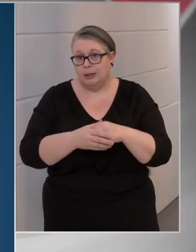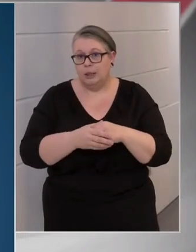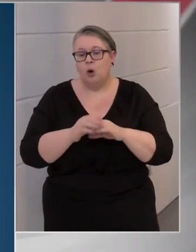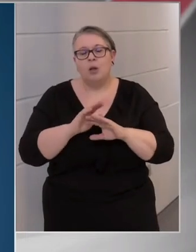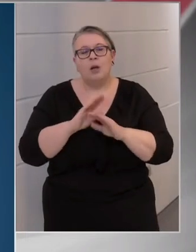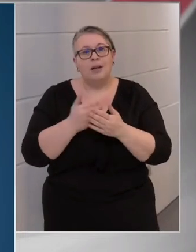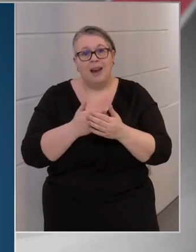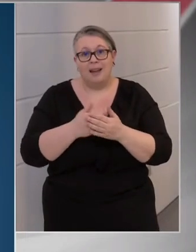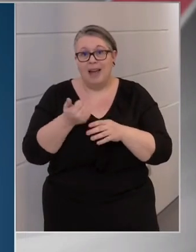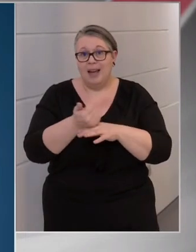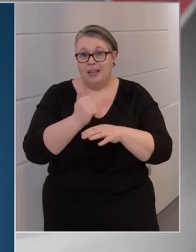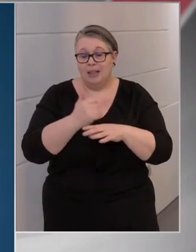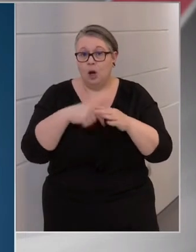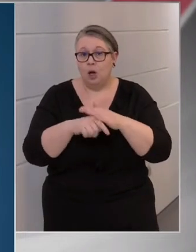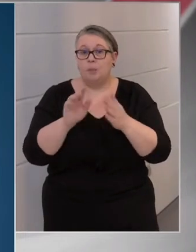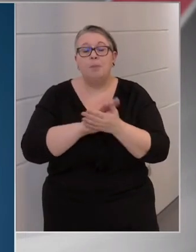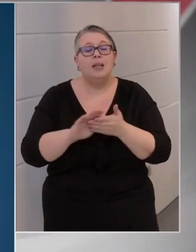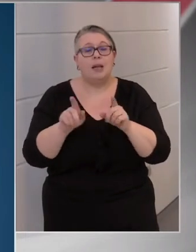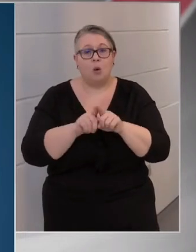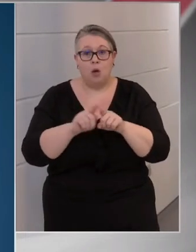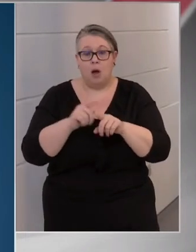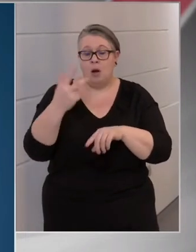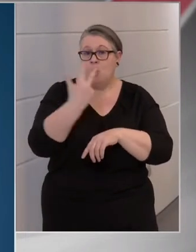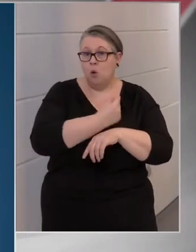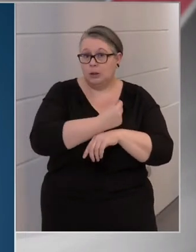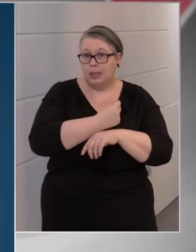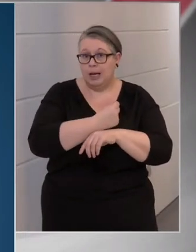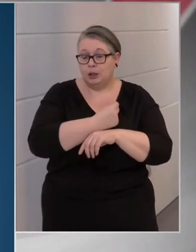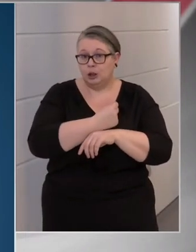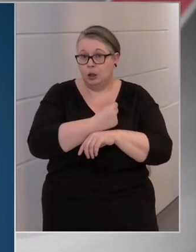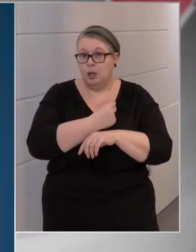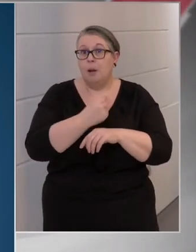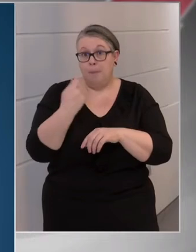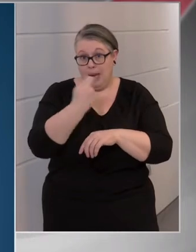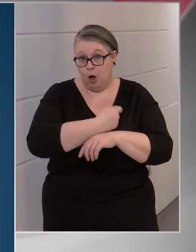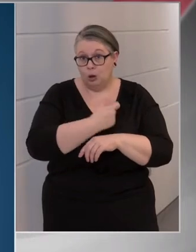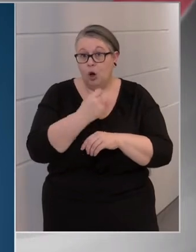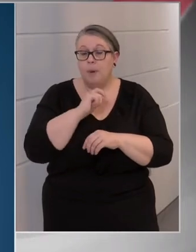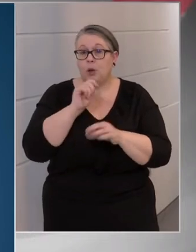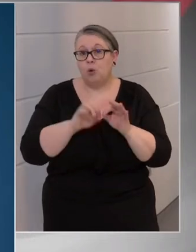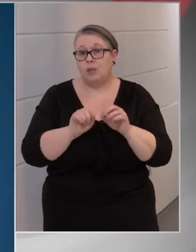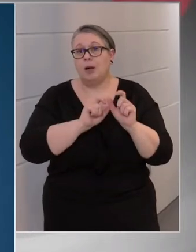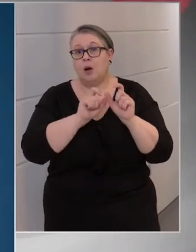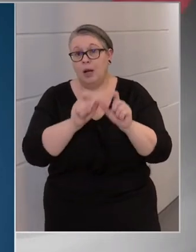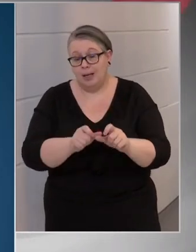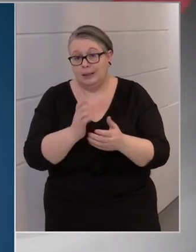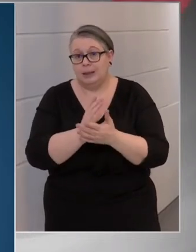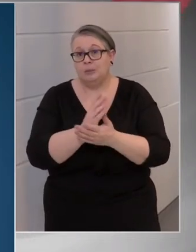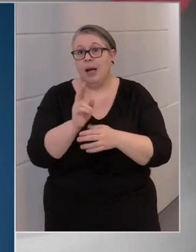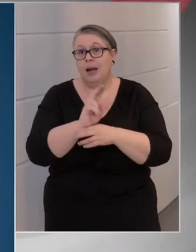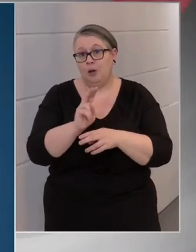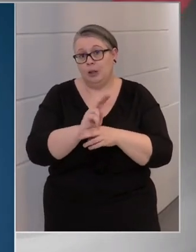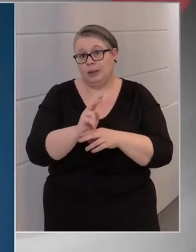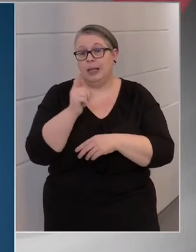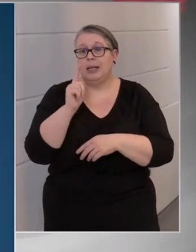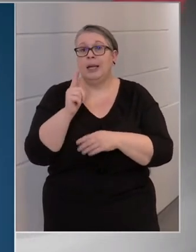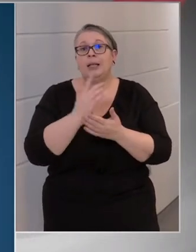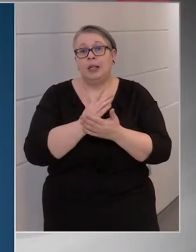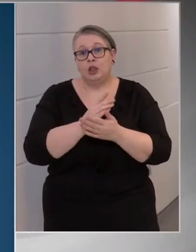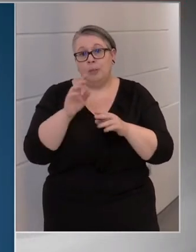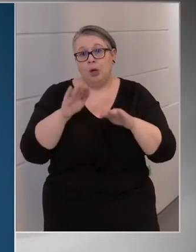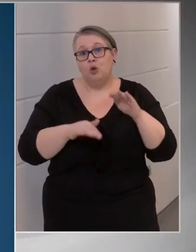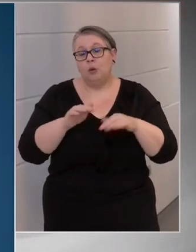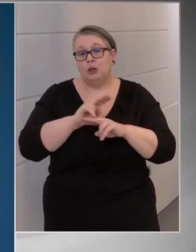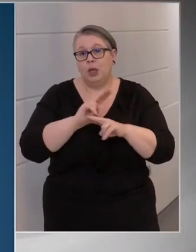oltanánk el egy héten belül minden olyan vakcinát, ami Magyarországra érkezett és az ellenőrzésen átesett. Két esetben van